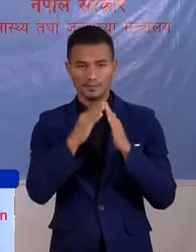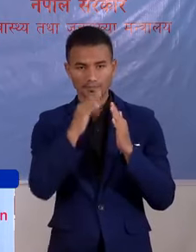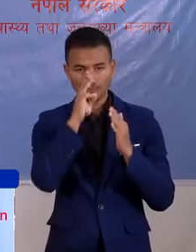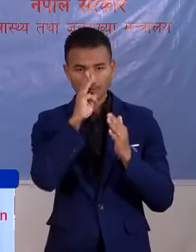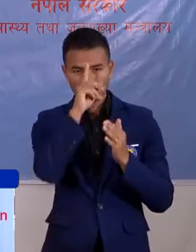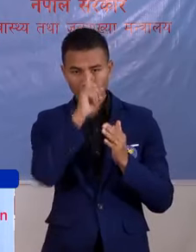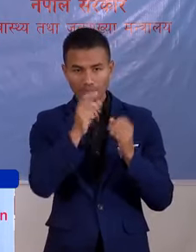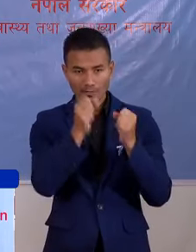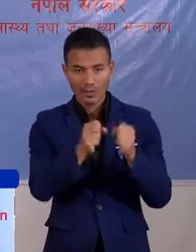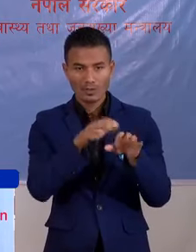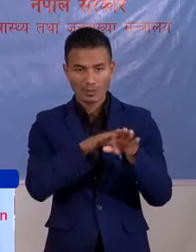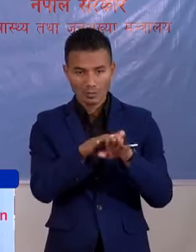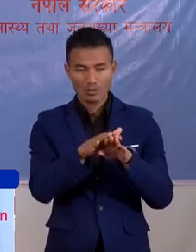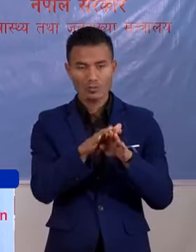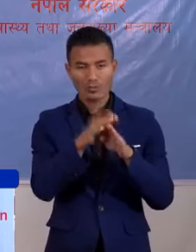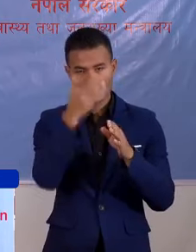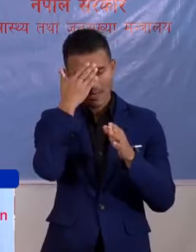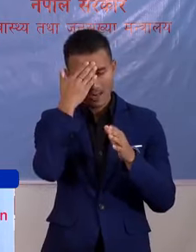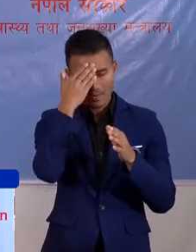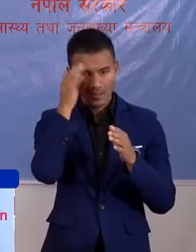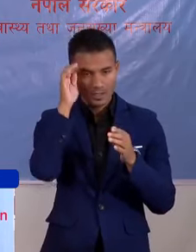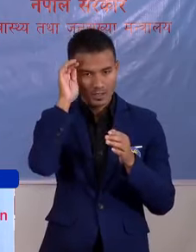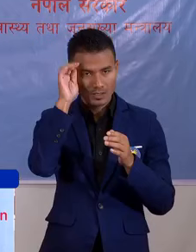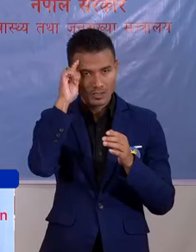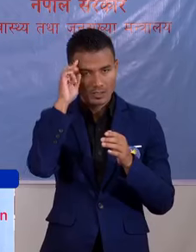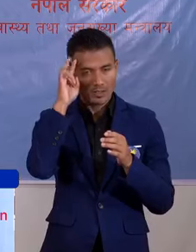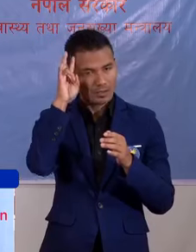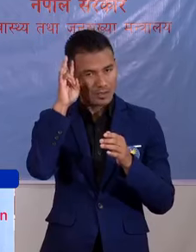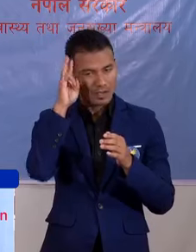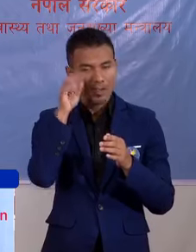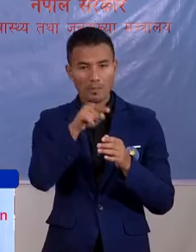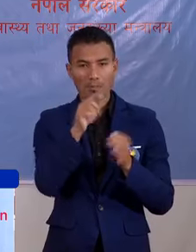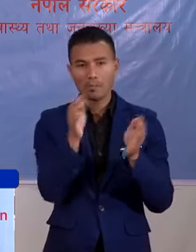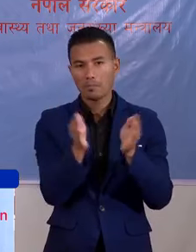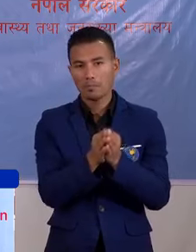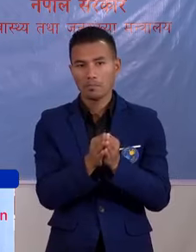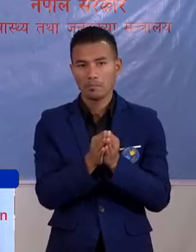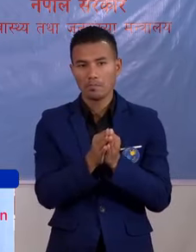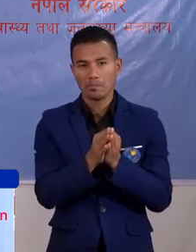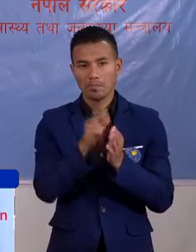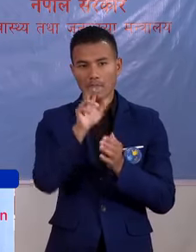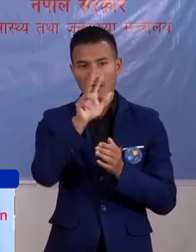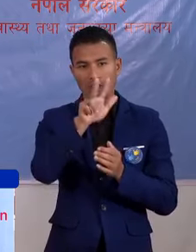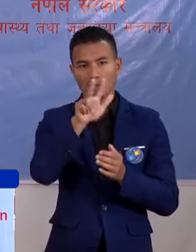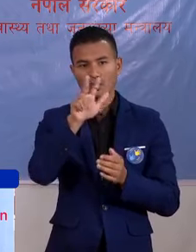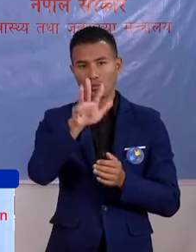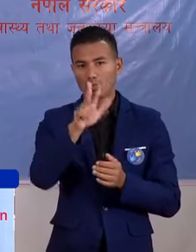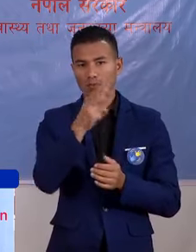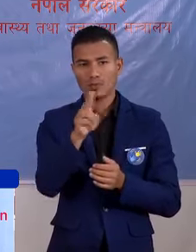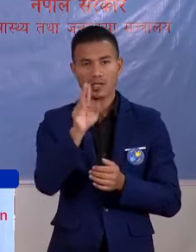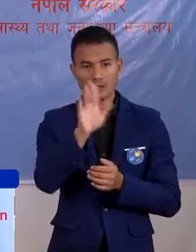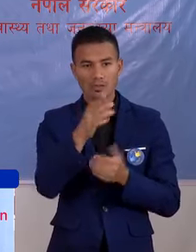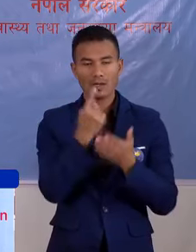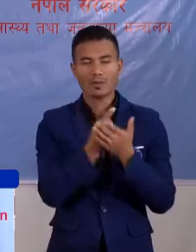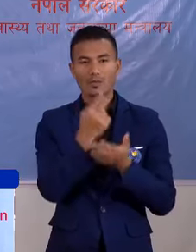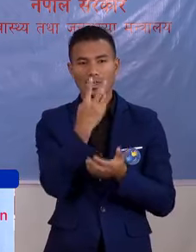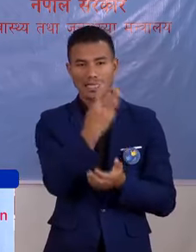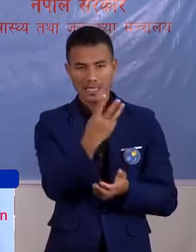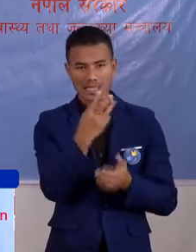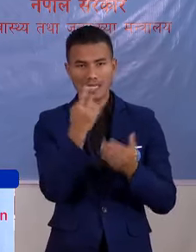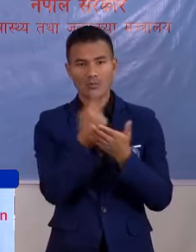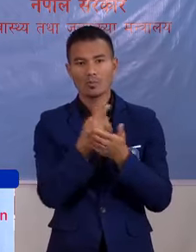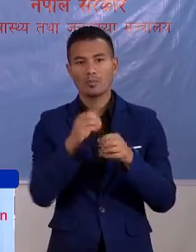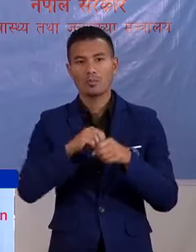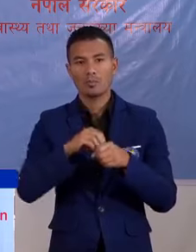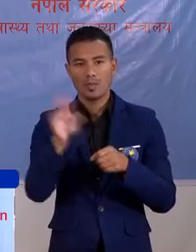रहनु वहेका संबावित संक्रमित रच संक्रमित हरू को संख्या जम्मा 99 रहेको छब। काटवांड उपत्यका मां तीन ओटा र